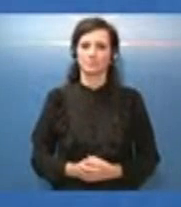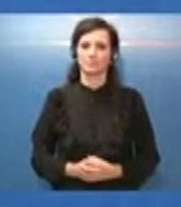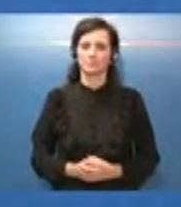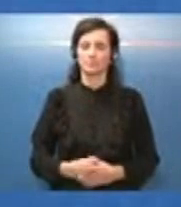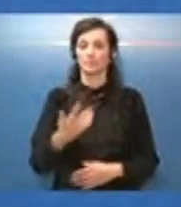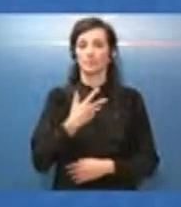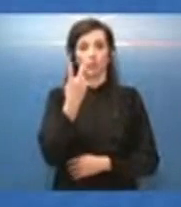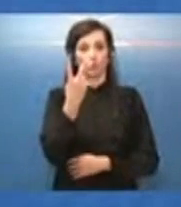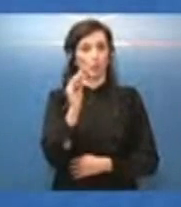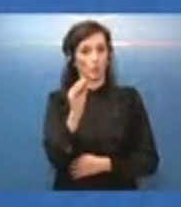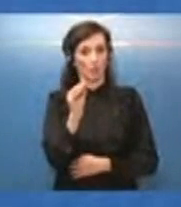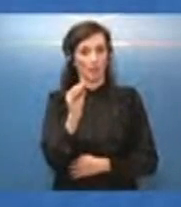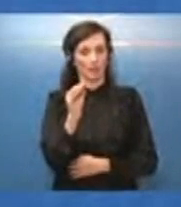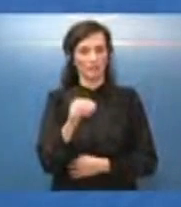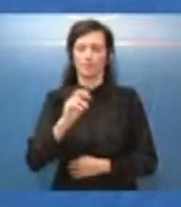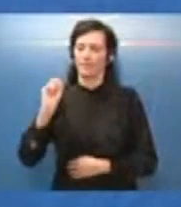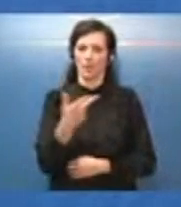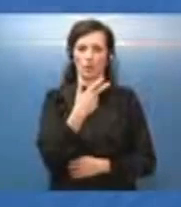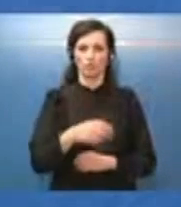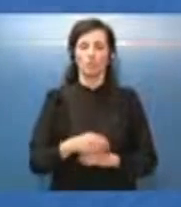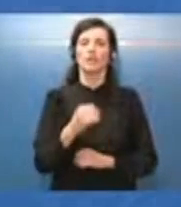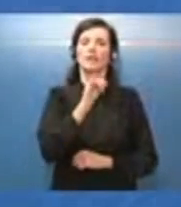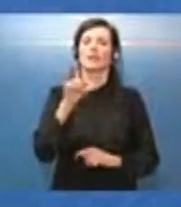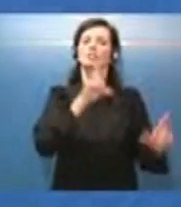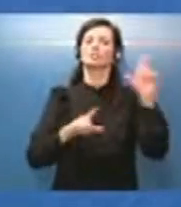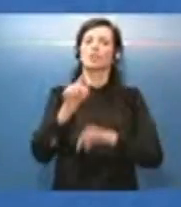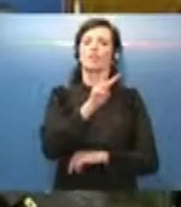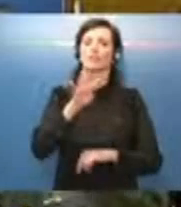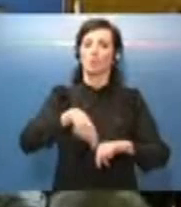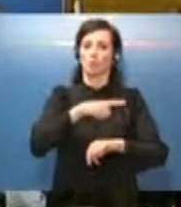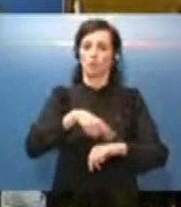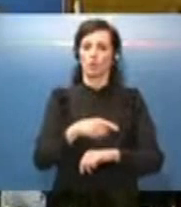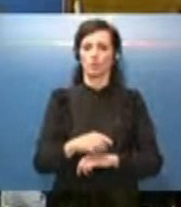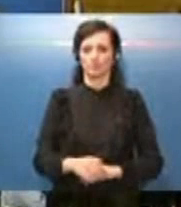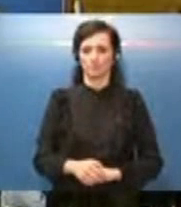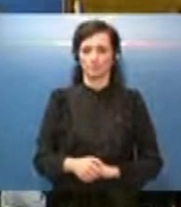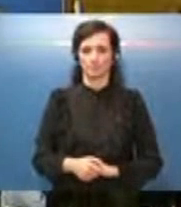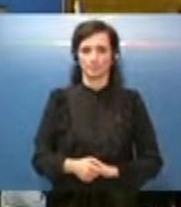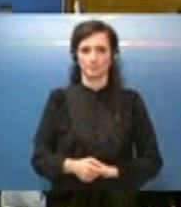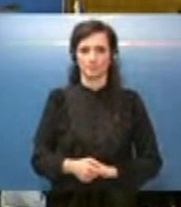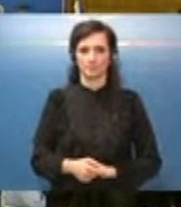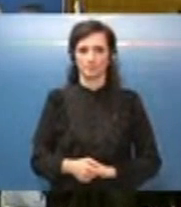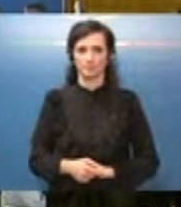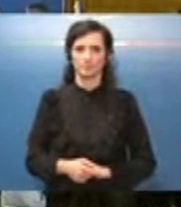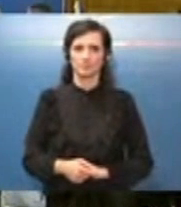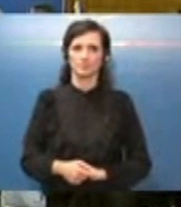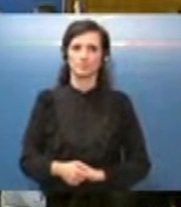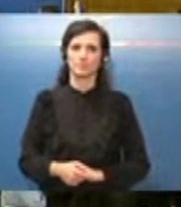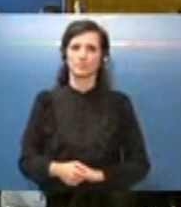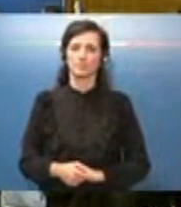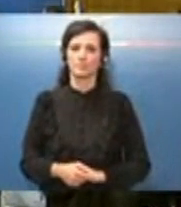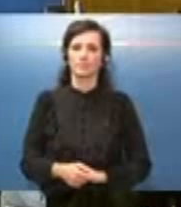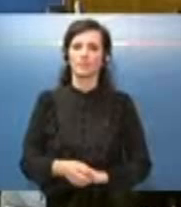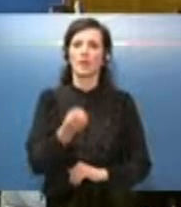per due domande veloci il sole 24 ore Barbara sì buonasera presidente